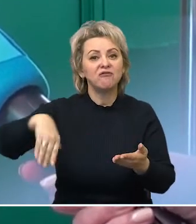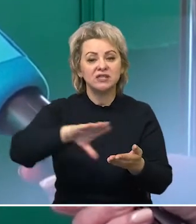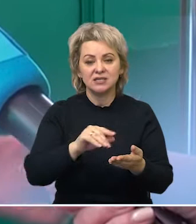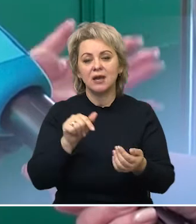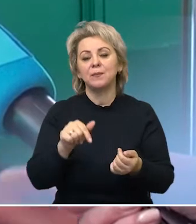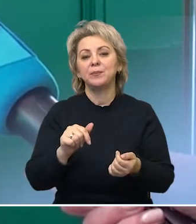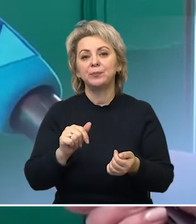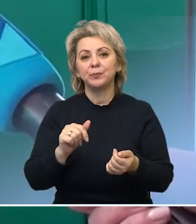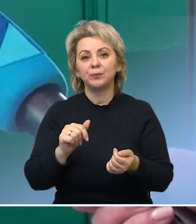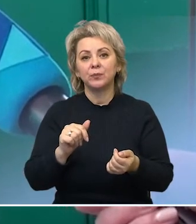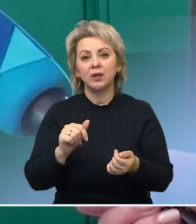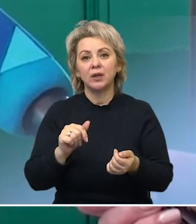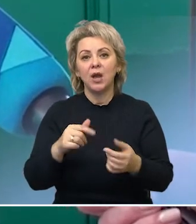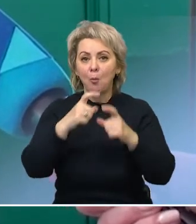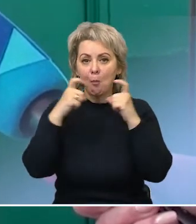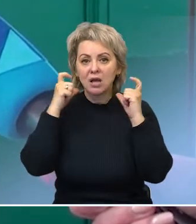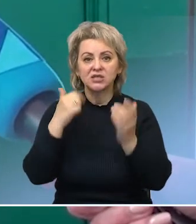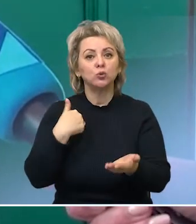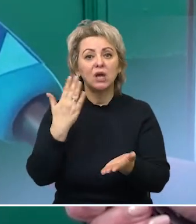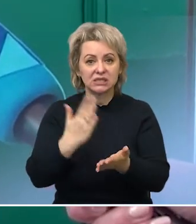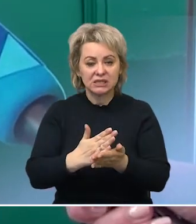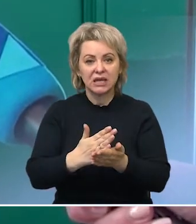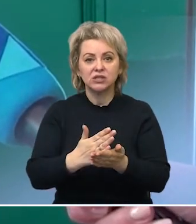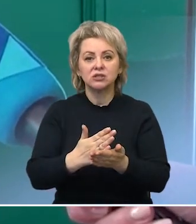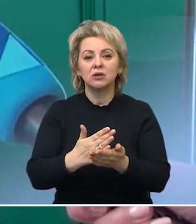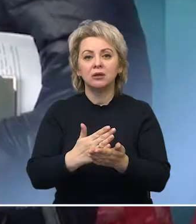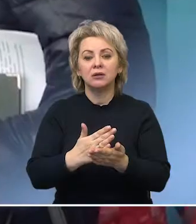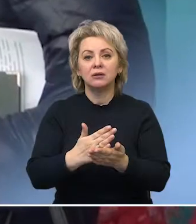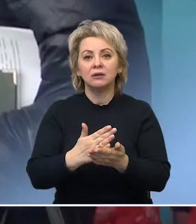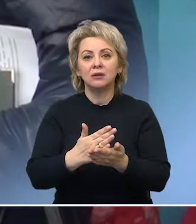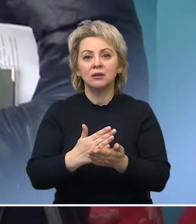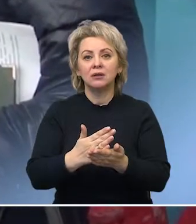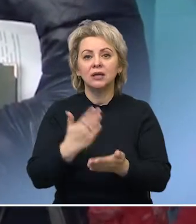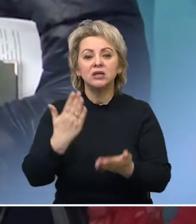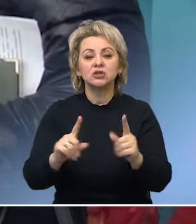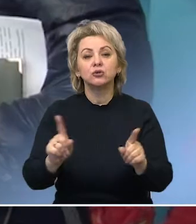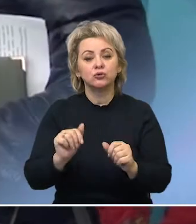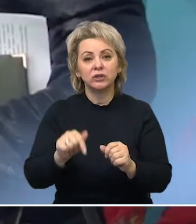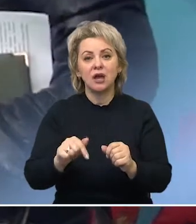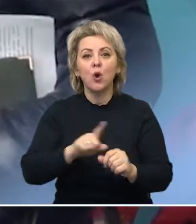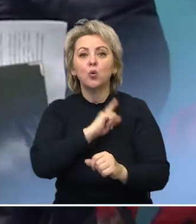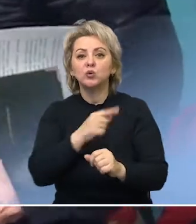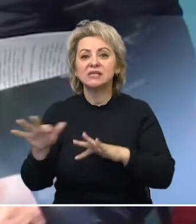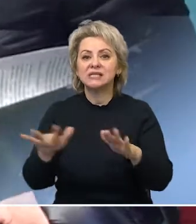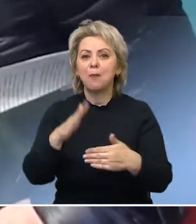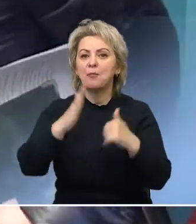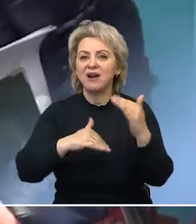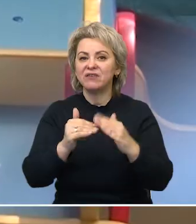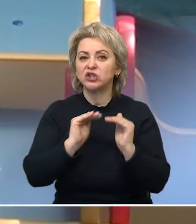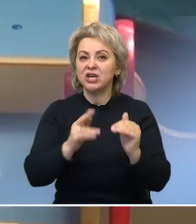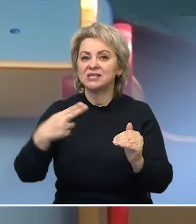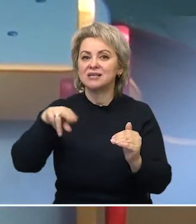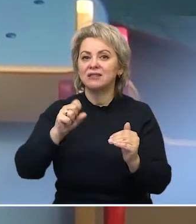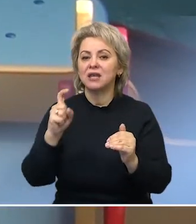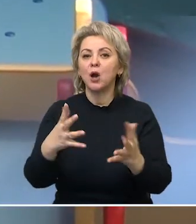Ну, и маски у нас там есть, если уже какие меры там. Усилены меры профилактики в детских садах. Прием детей